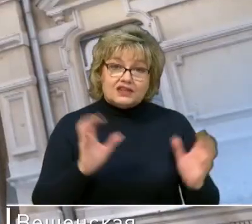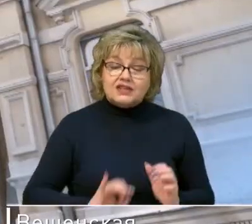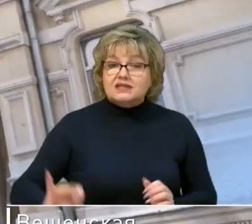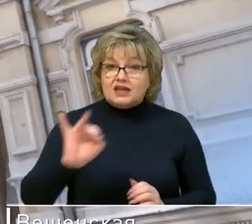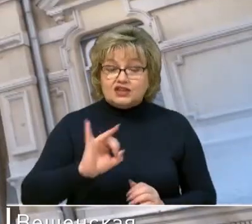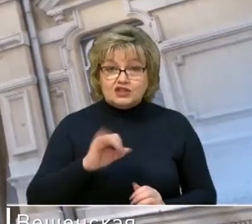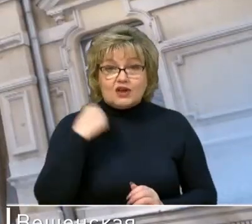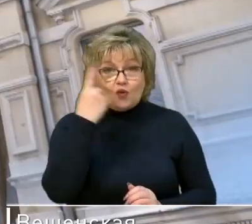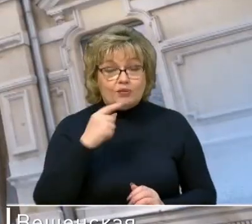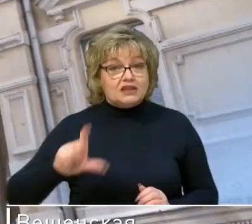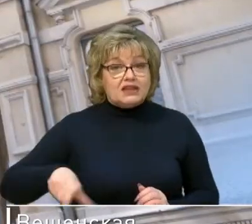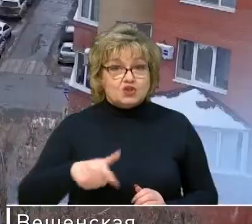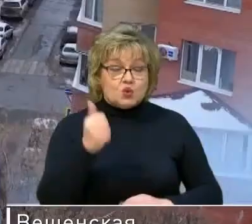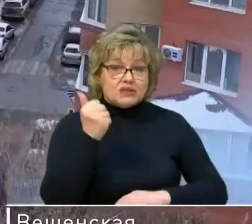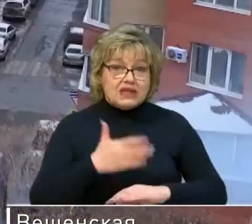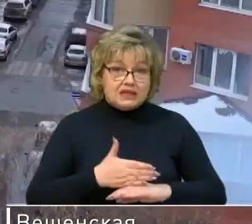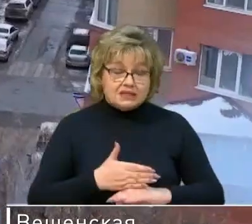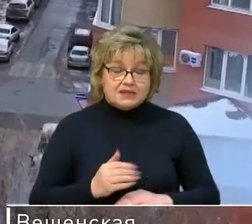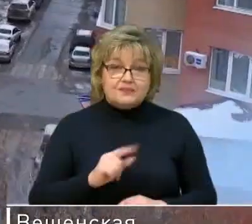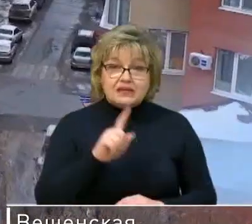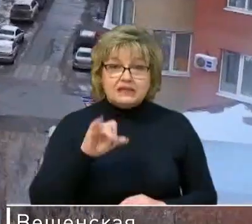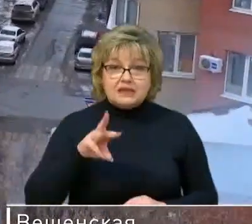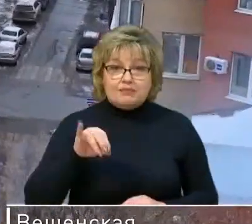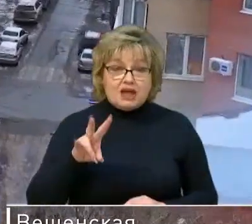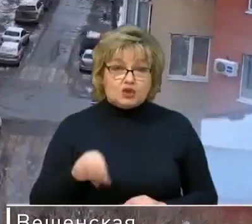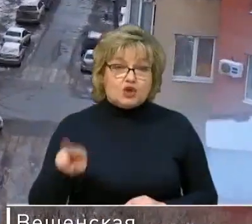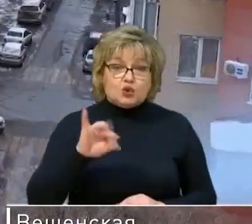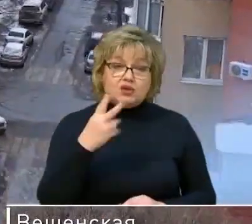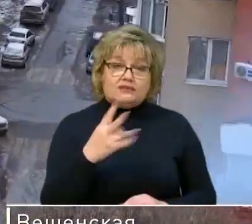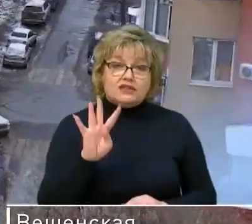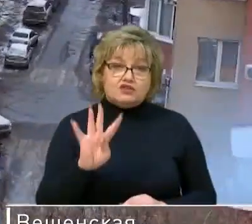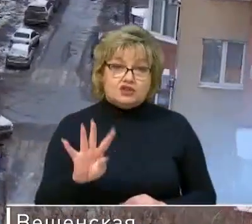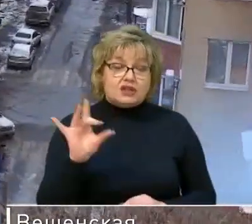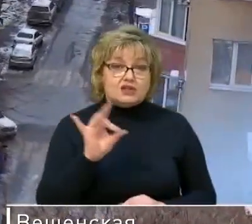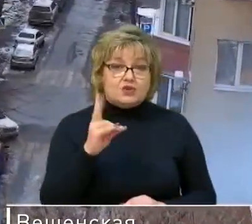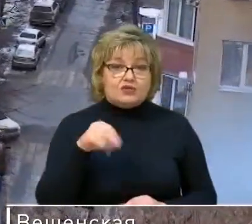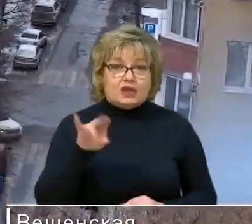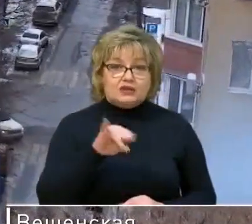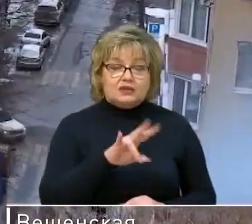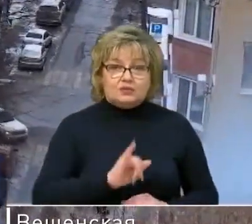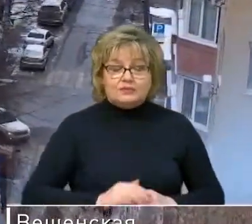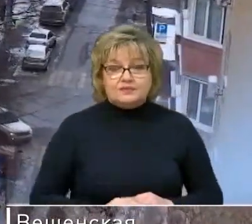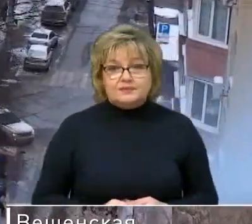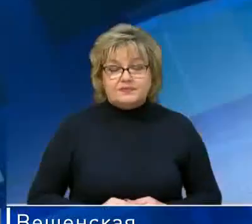исторического облика Донской столицы. Алина Зименко, Юрий Друзякин, Дон-24, Ростов-на-Дону.